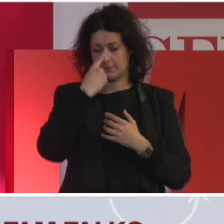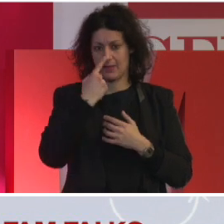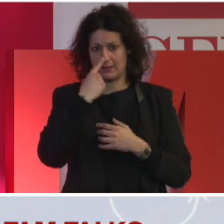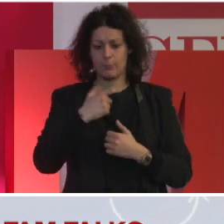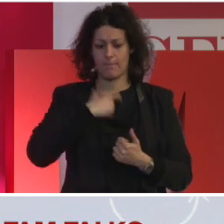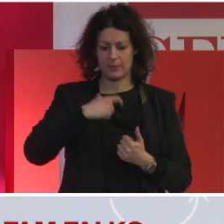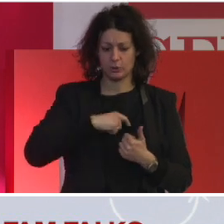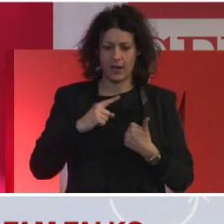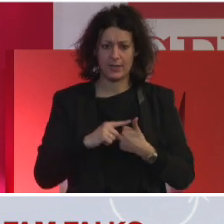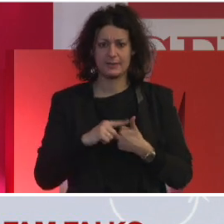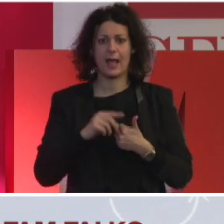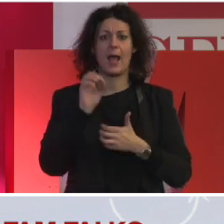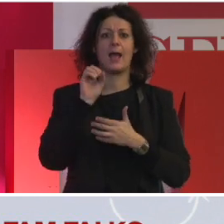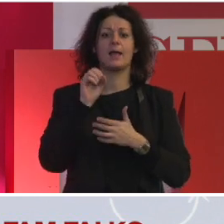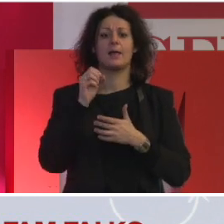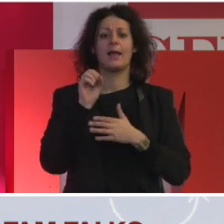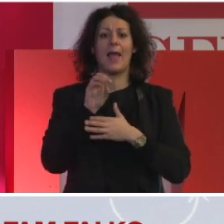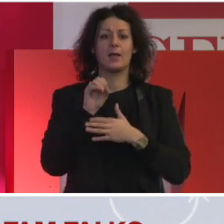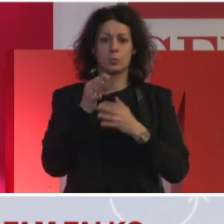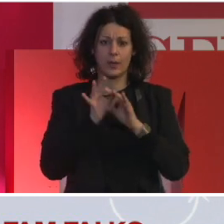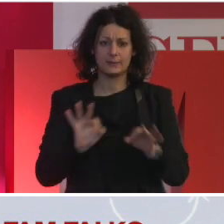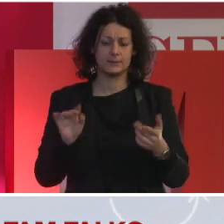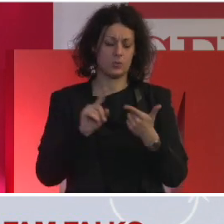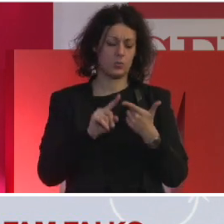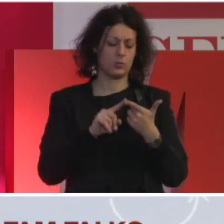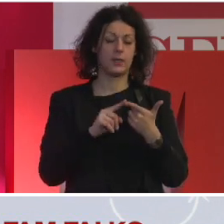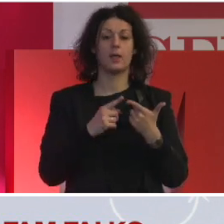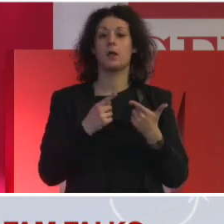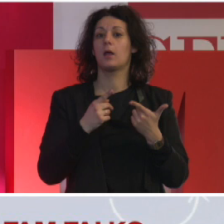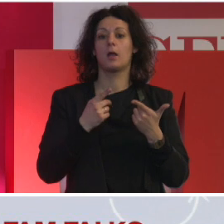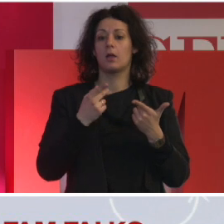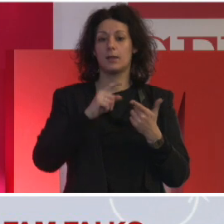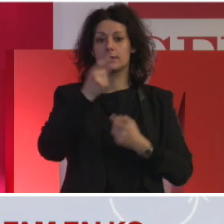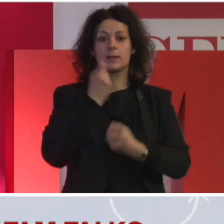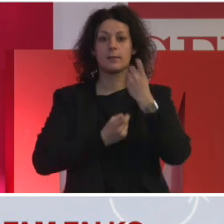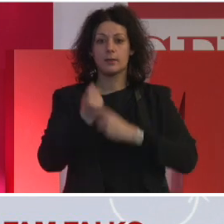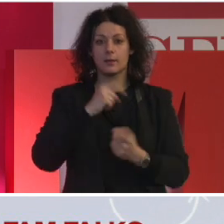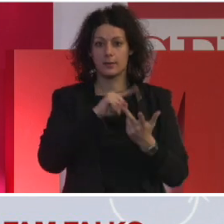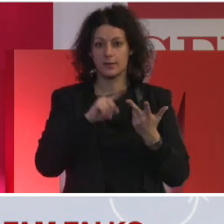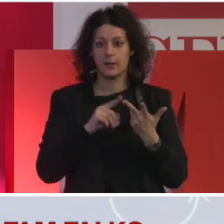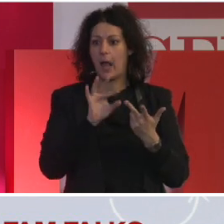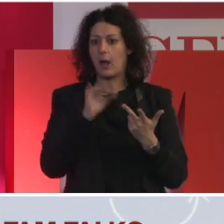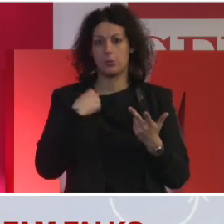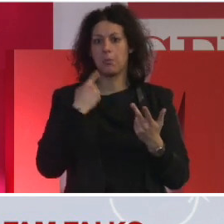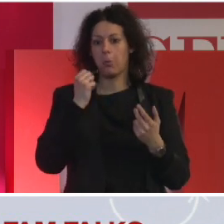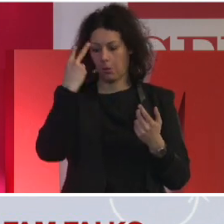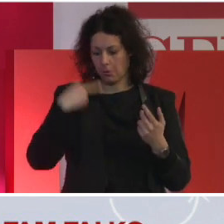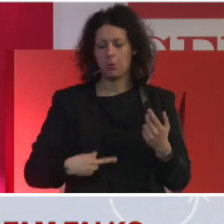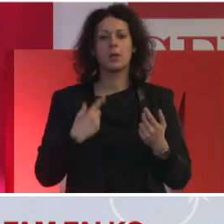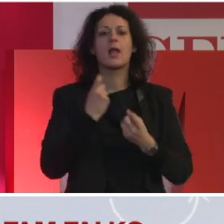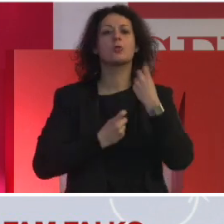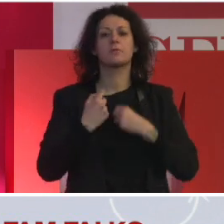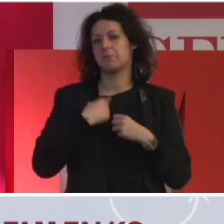educazione, nazionalità, perché spesso e volentieri non si può vedere, in alcuni casi, come abbiamo sentito, persone parlano mille lingue e molto fluenti.